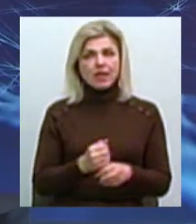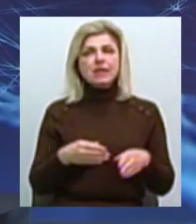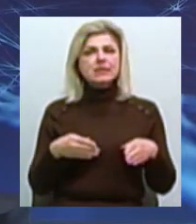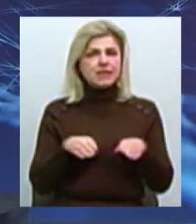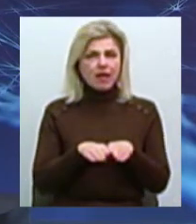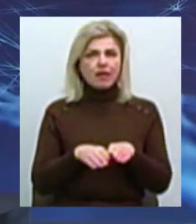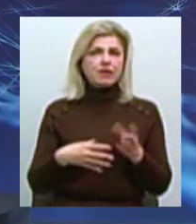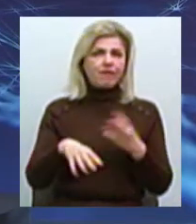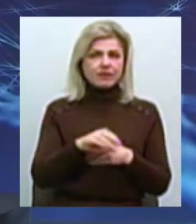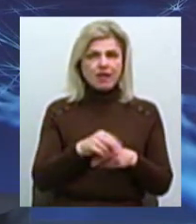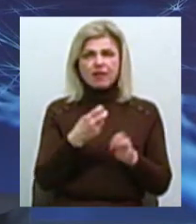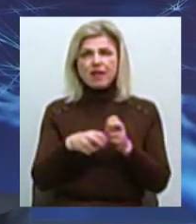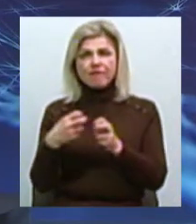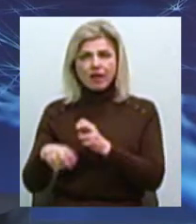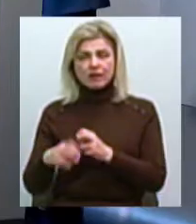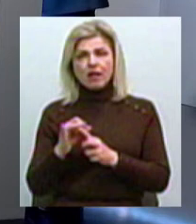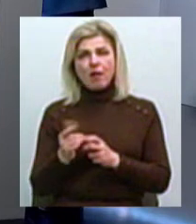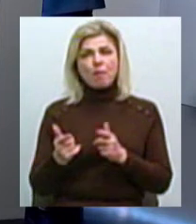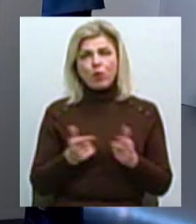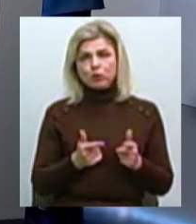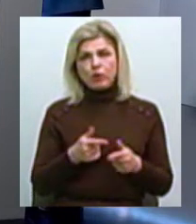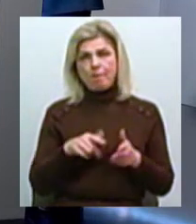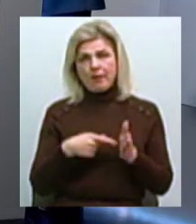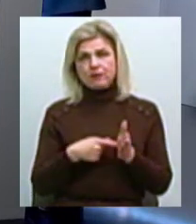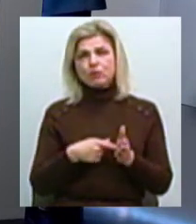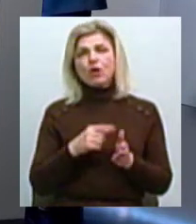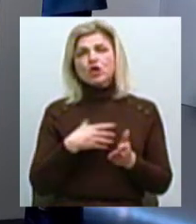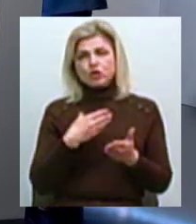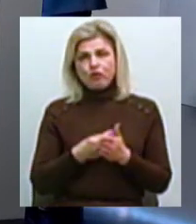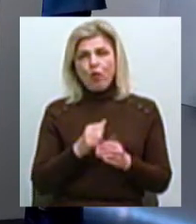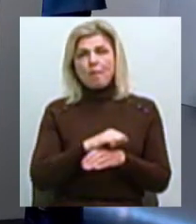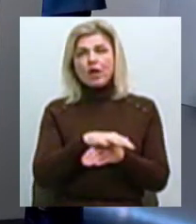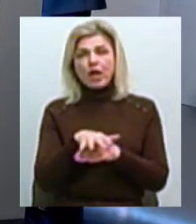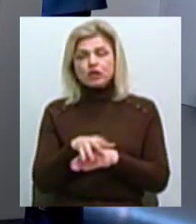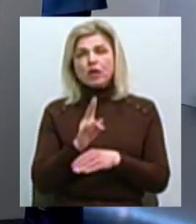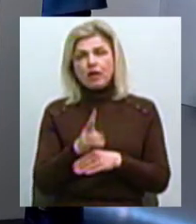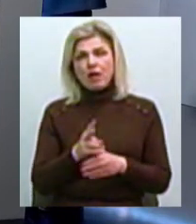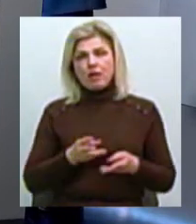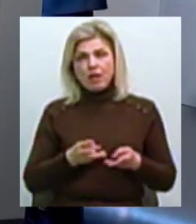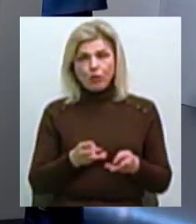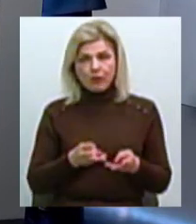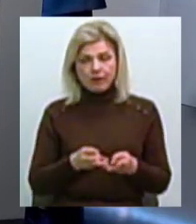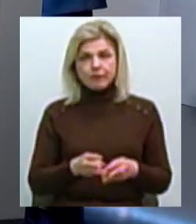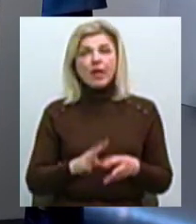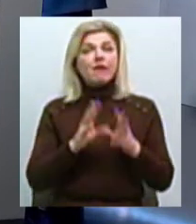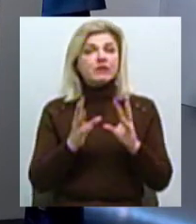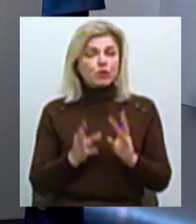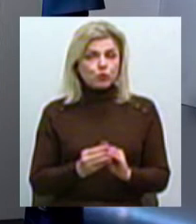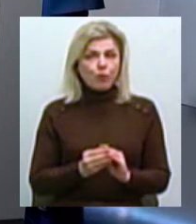всі дефекти і підготувати місто свої мережі до прийняття теплоносія В цілому